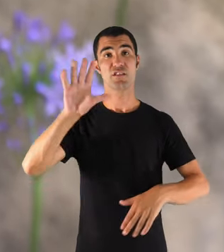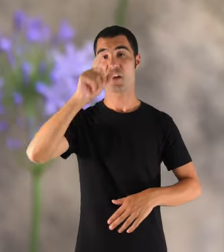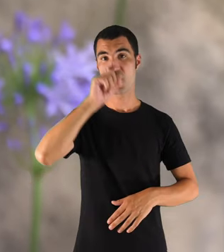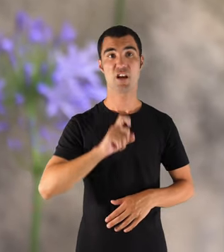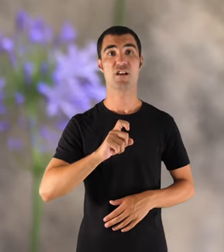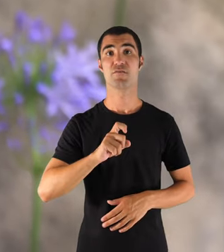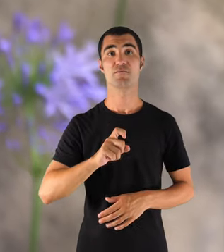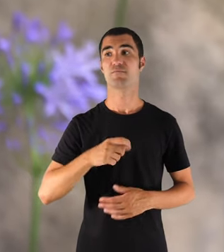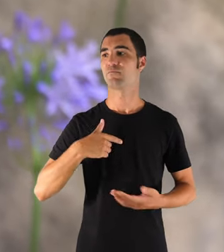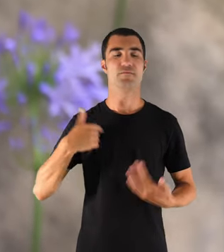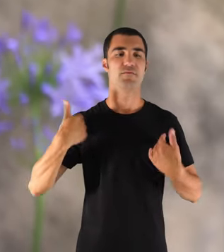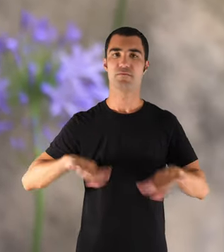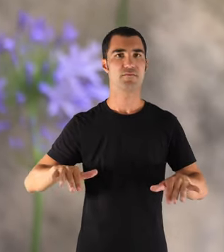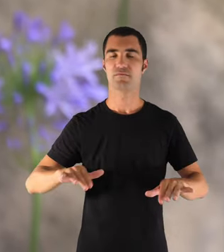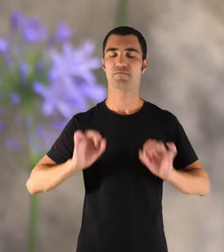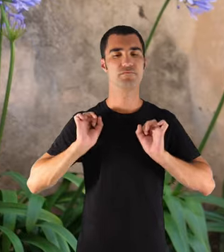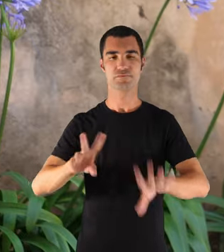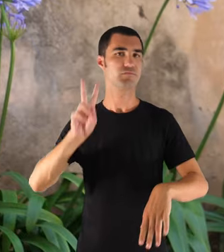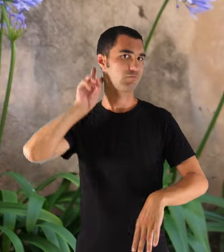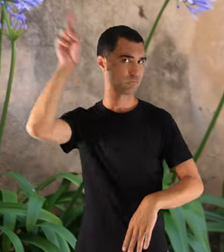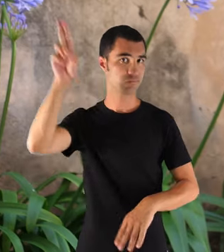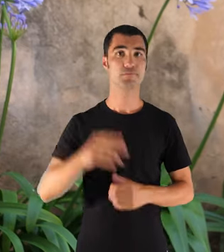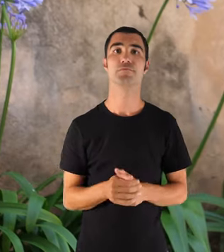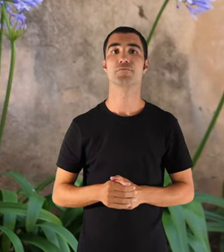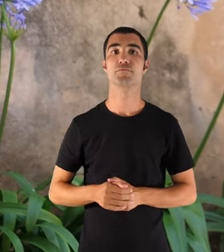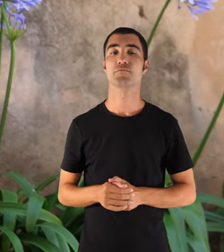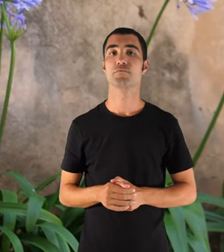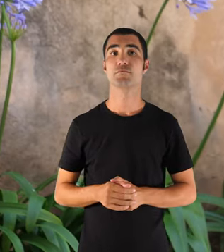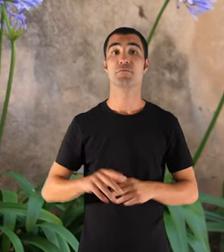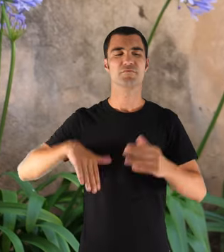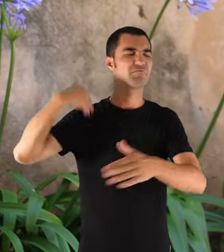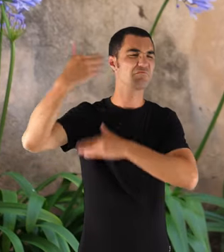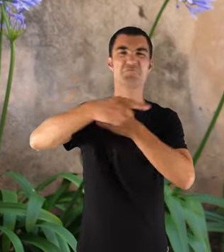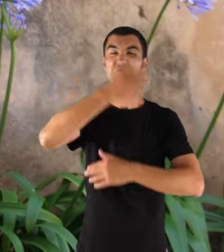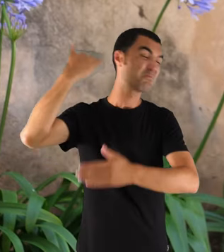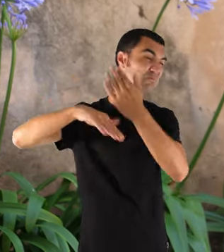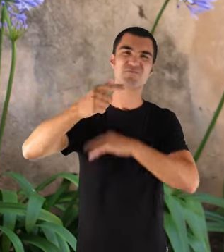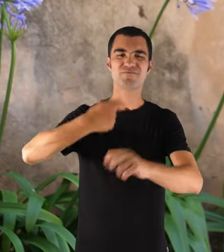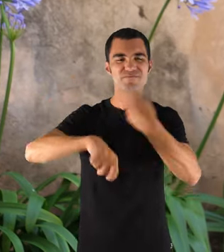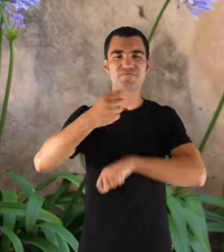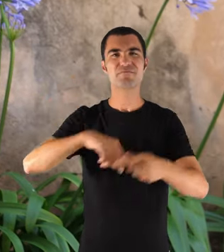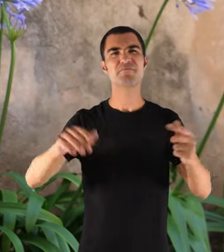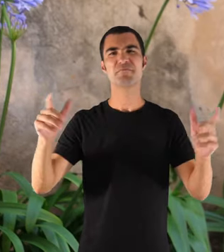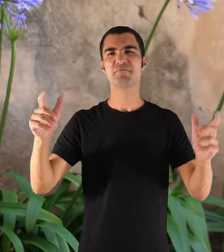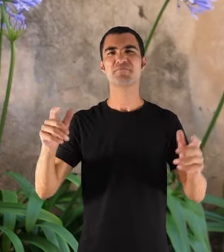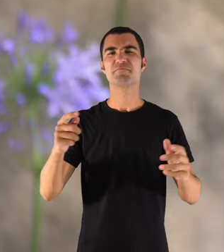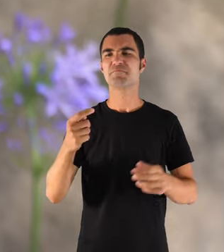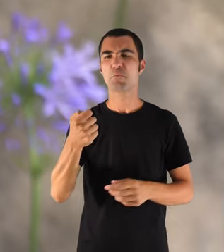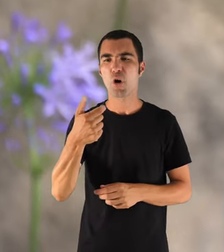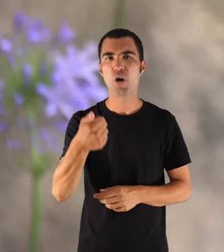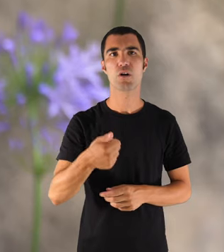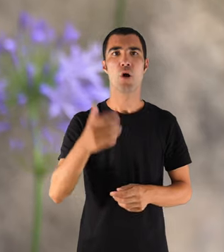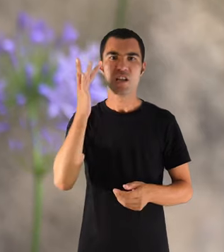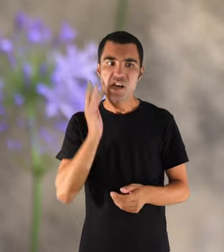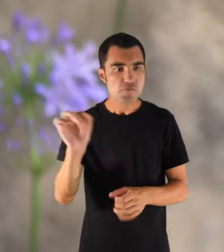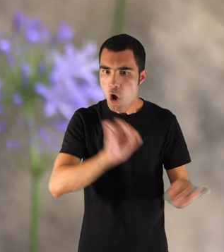retirar. Però el dia llavors ja no se venia tant, no ho sé, havia de fer tot net, perquè